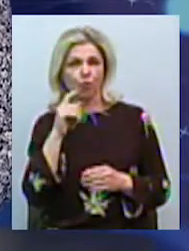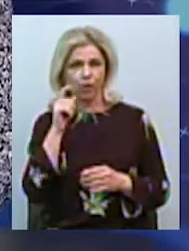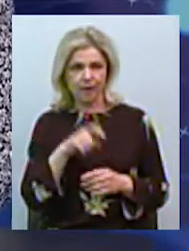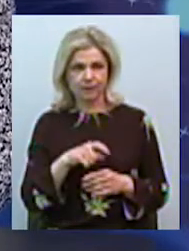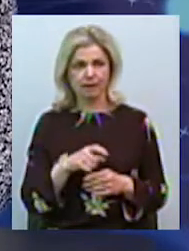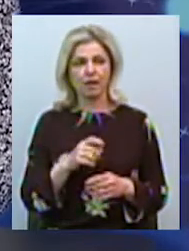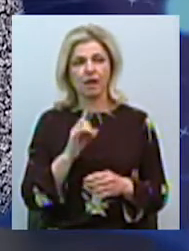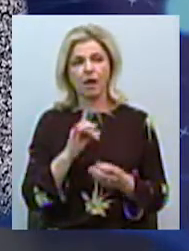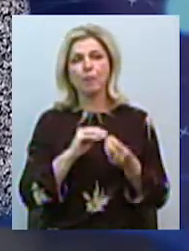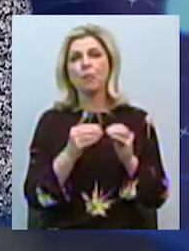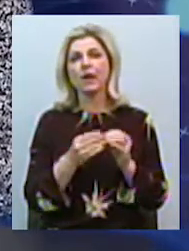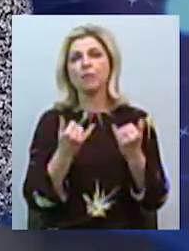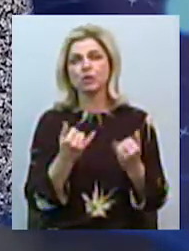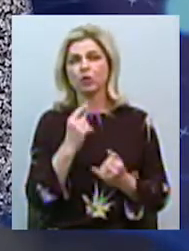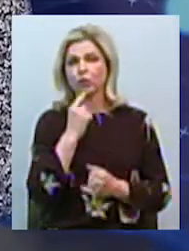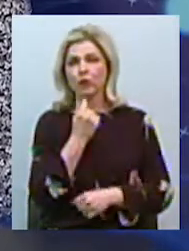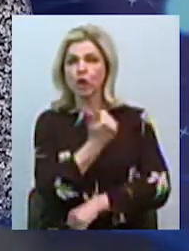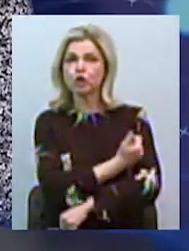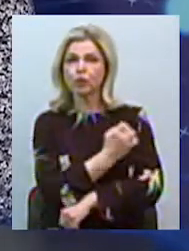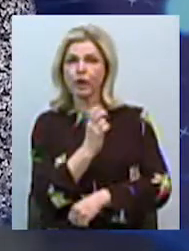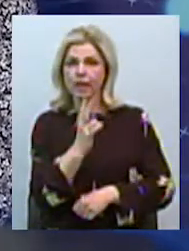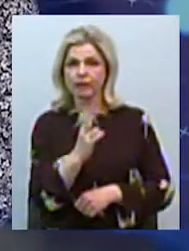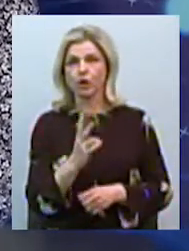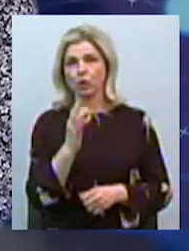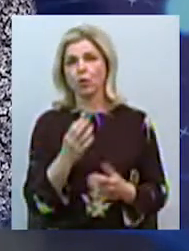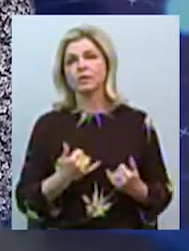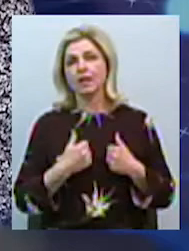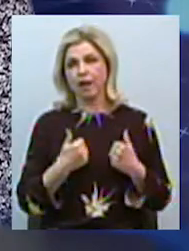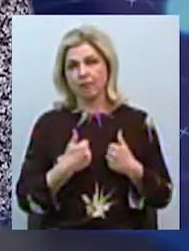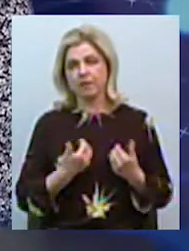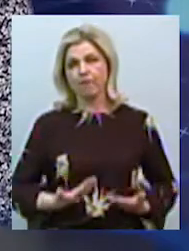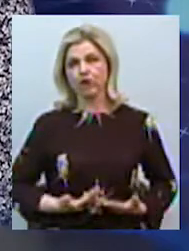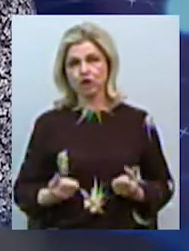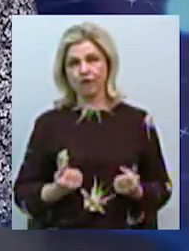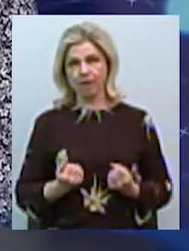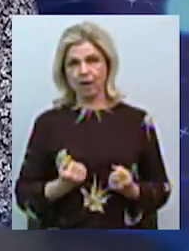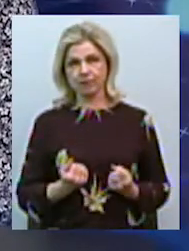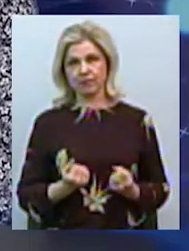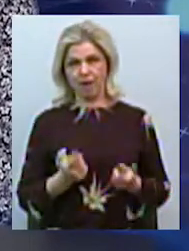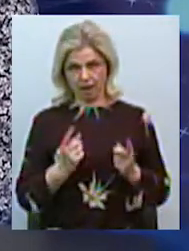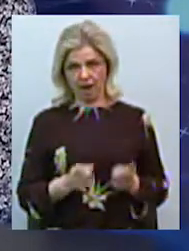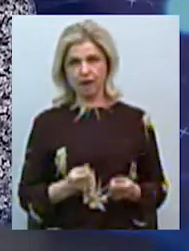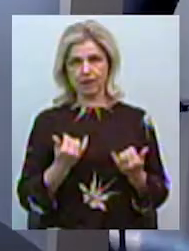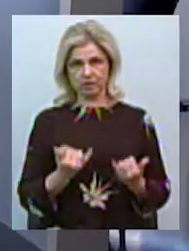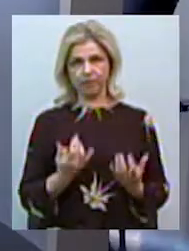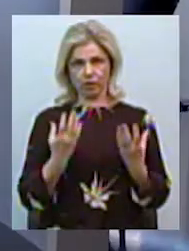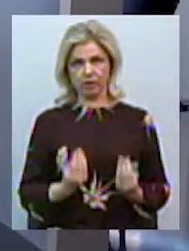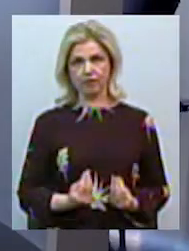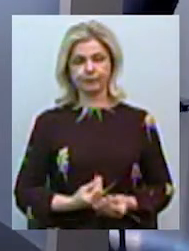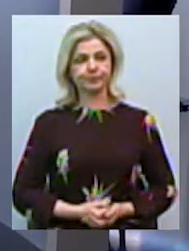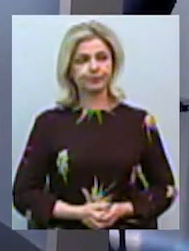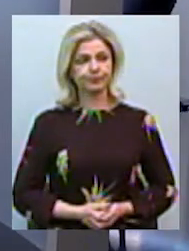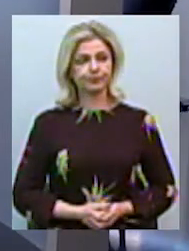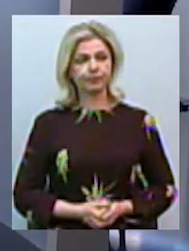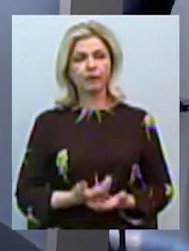слухали, як дівчатки говорили, зараз з інсуліном. Але ми стараємося виживати в реаліях всього дня. Отже, пані